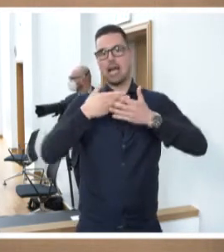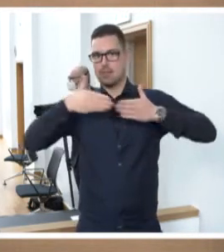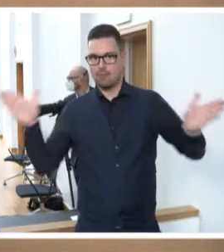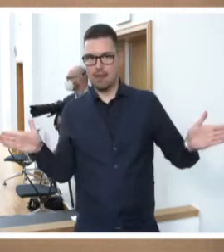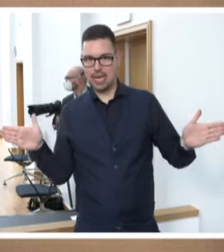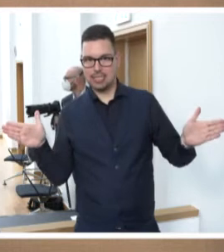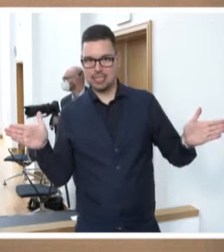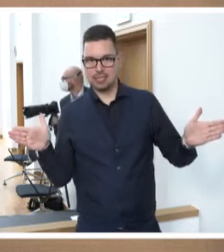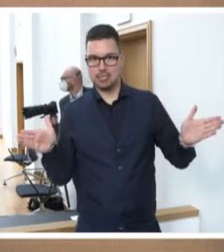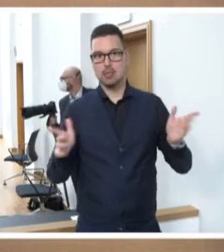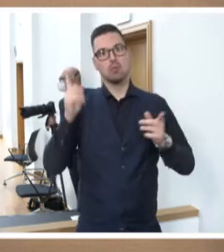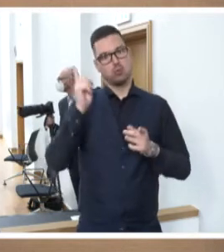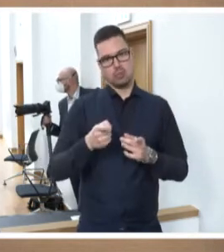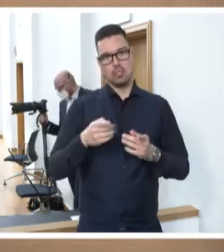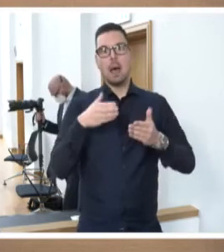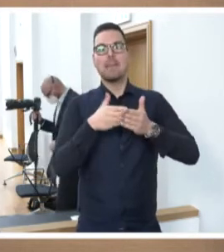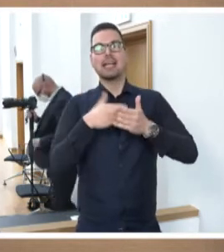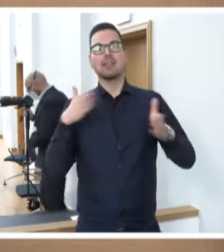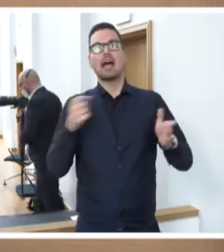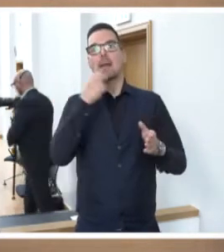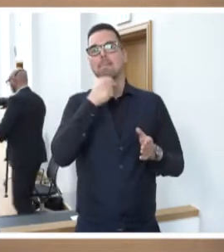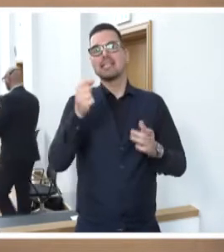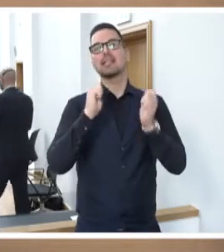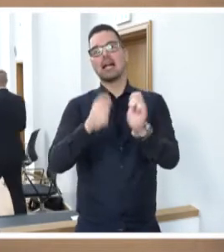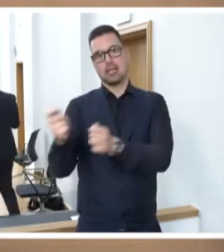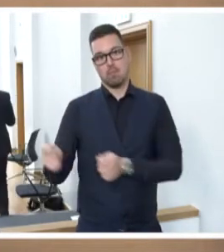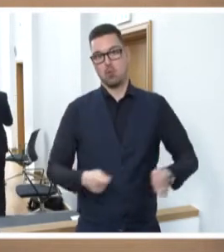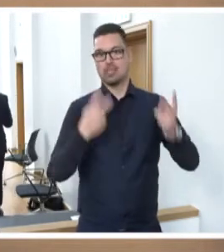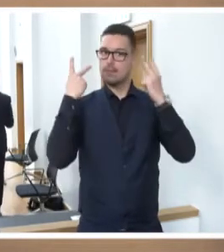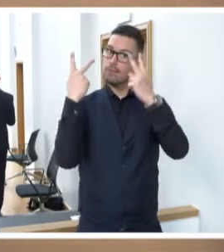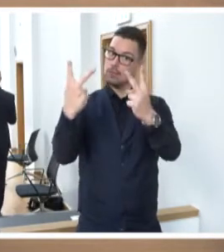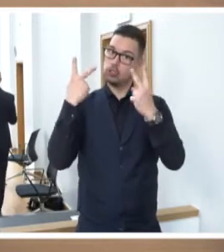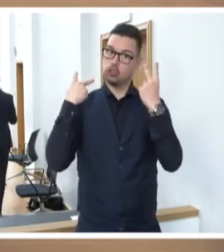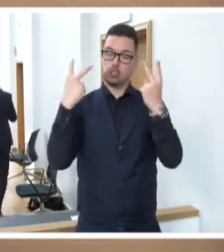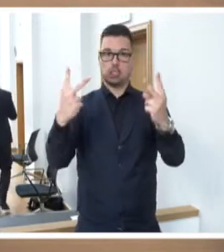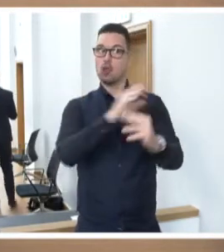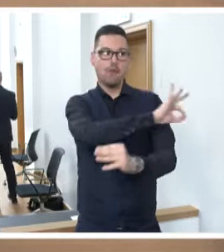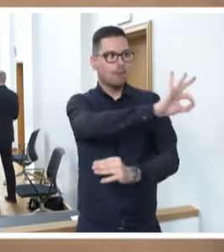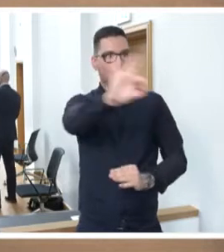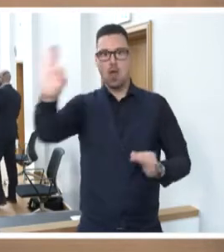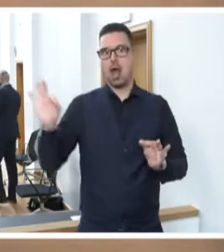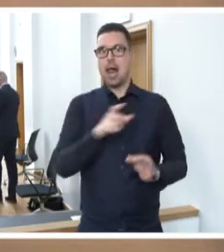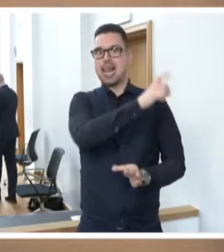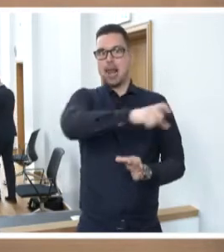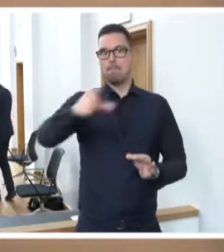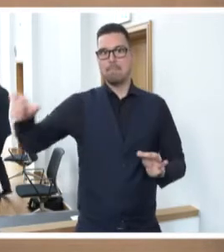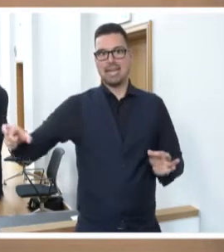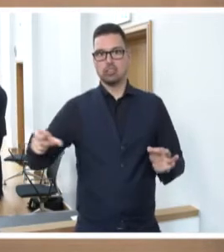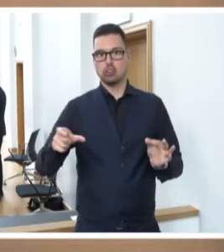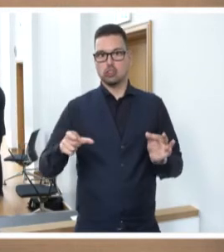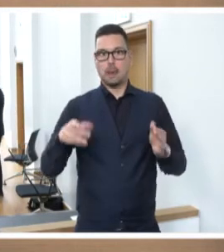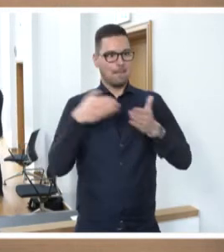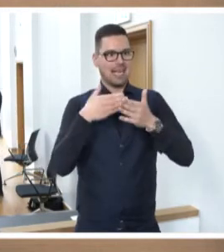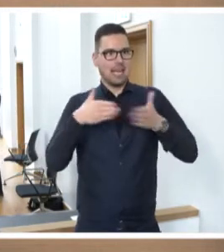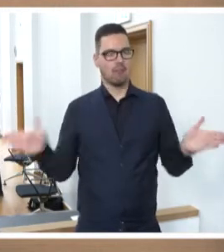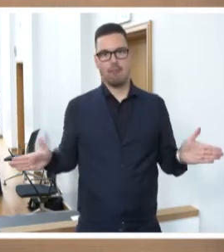stärken. Der Ausbau barrierefreier Medienangebote trägt entschieden dazu bei, allen Menschen gleichermaßen eine umfassende